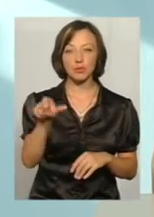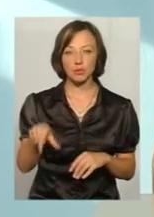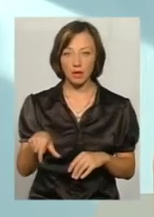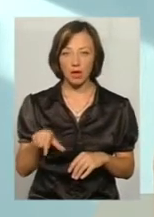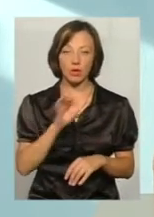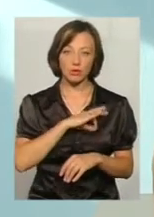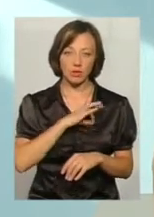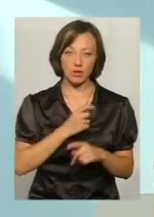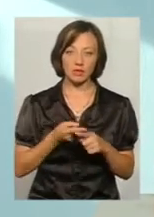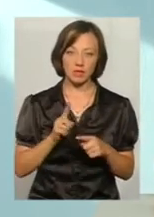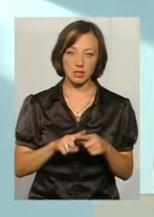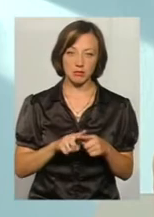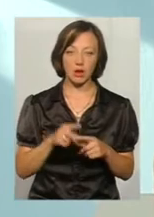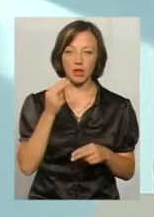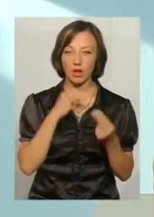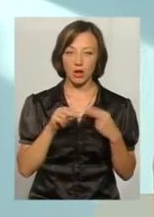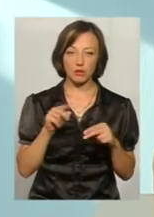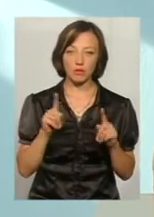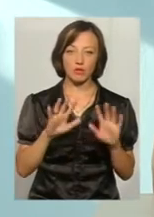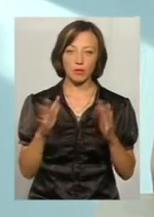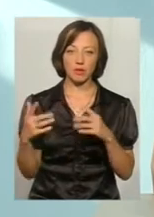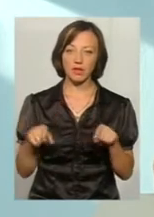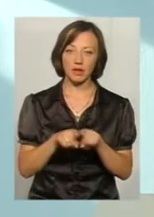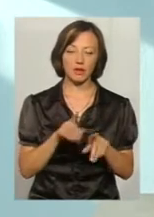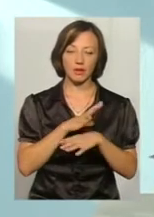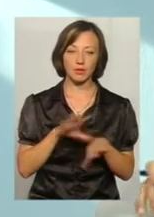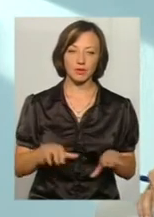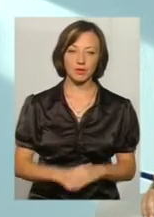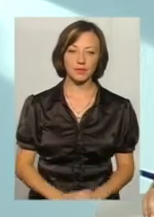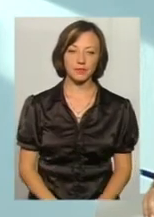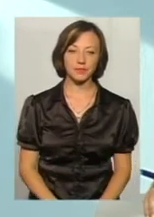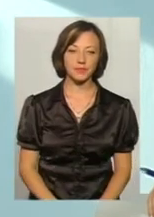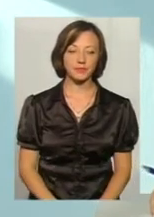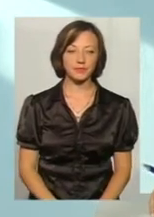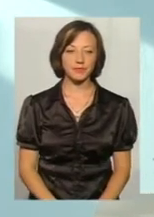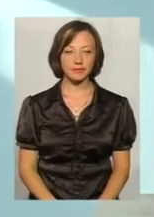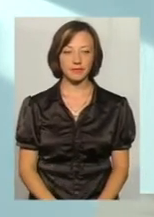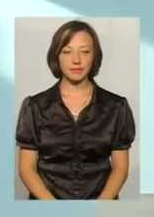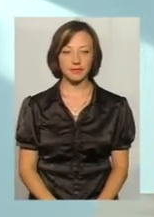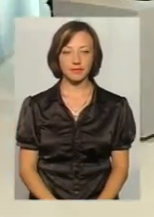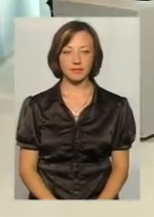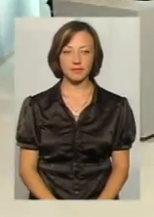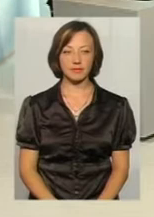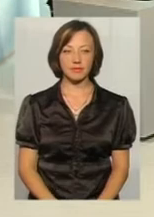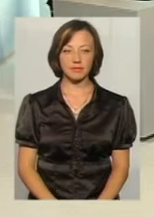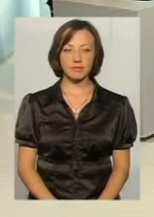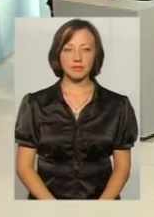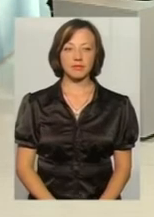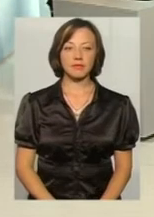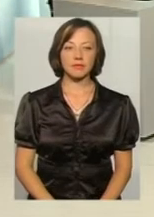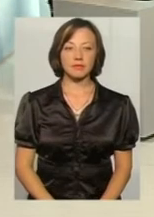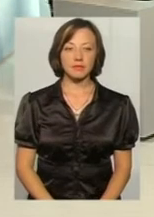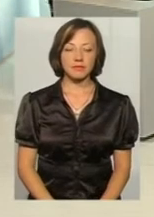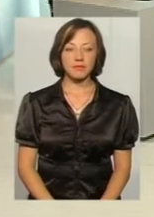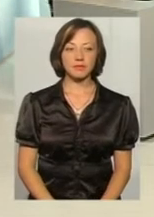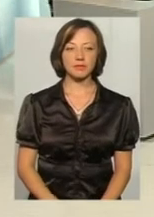користуватися. Але краще, звісно, щоб такі випадки не траплялися і такі ситуації. Як ви, пані Світлано, пане Ігоре,